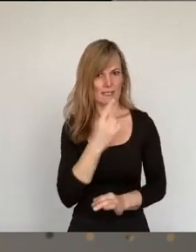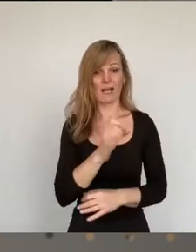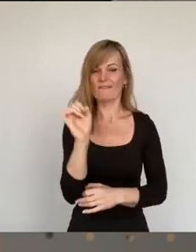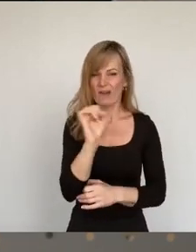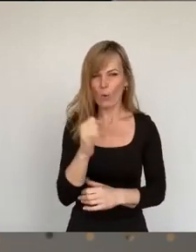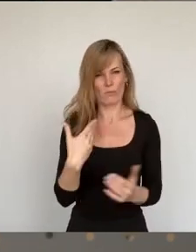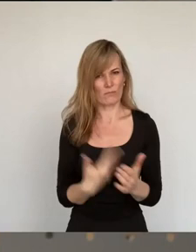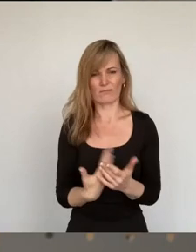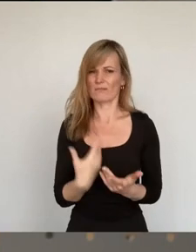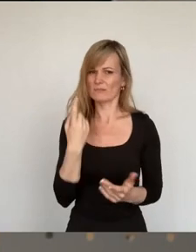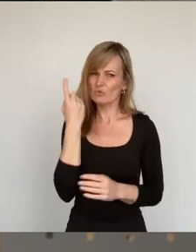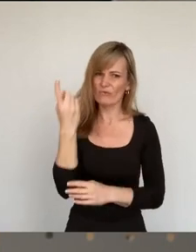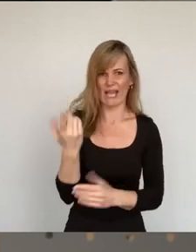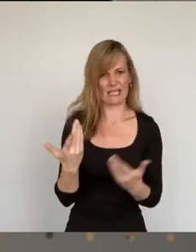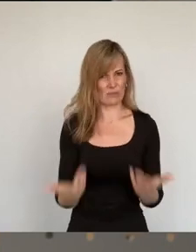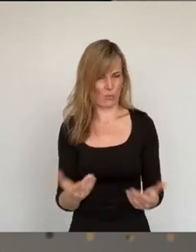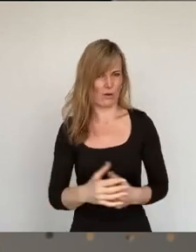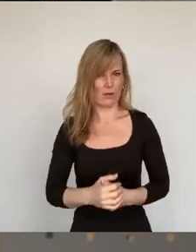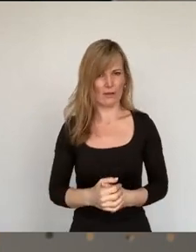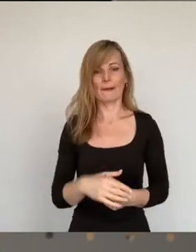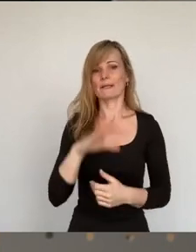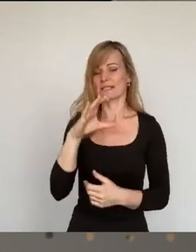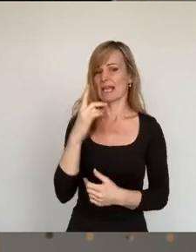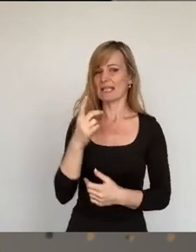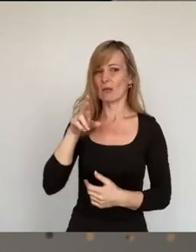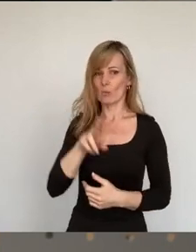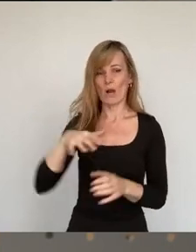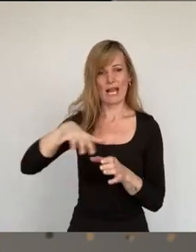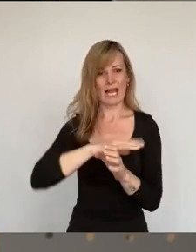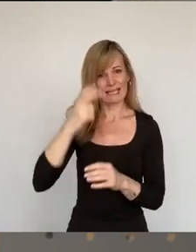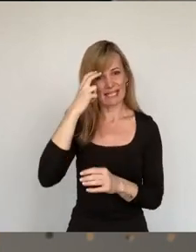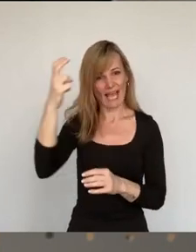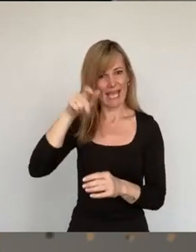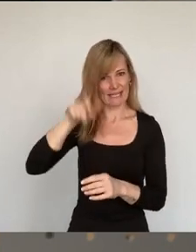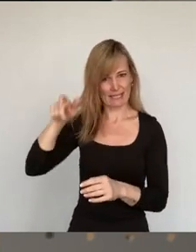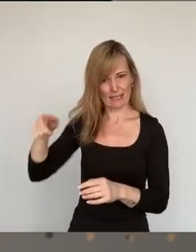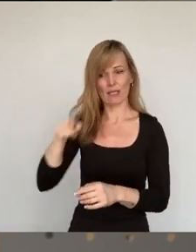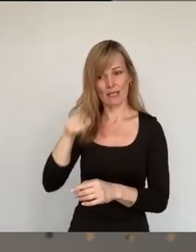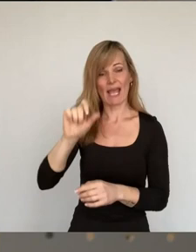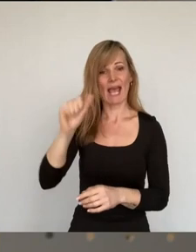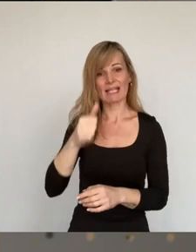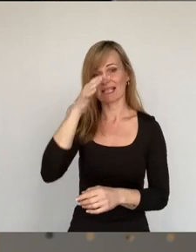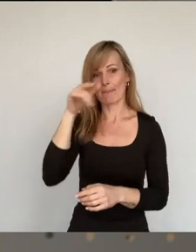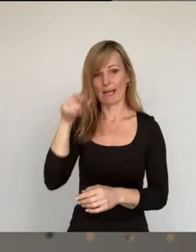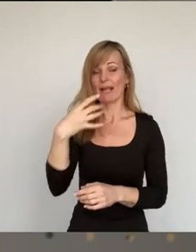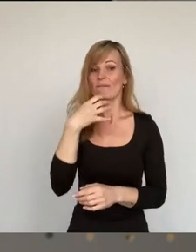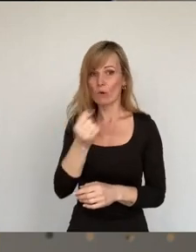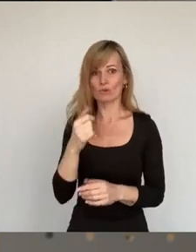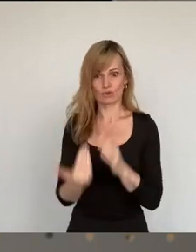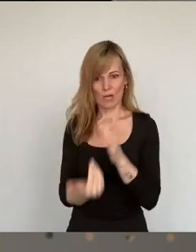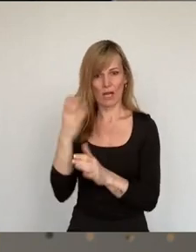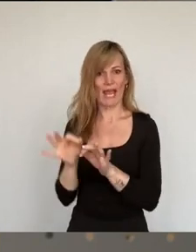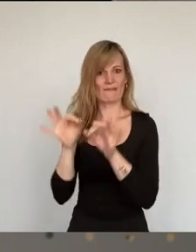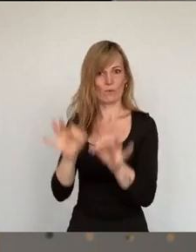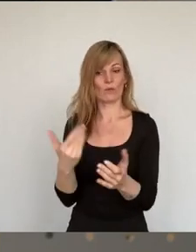zu weit geht. Die CDU-Landräte, die zum 1. April die Bezahlkarte einführen wollen, wollen aktuell